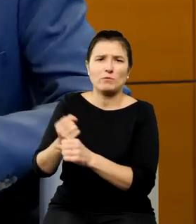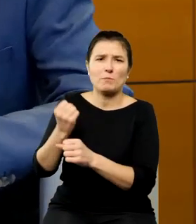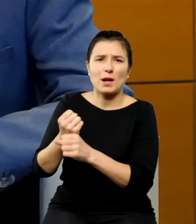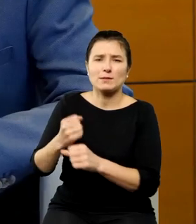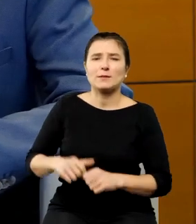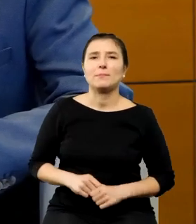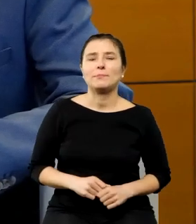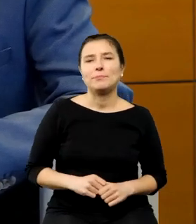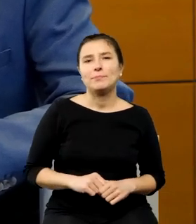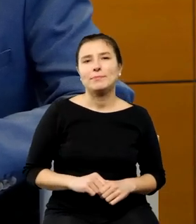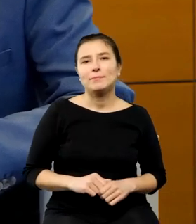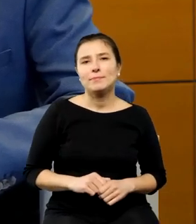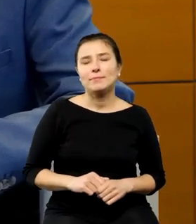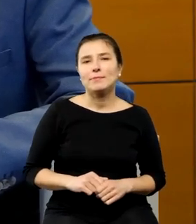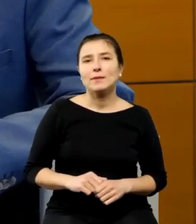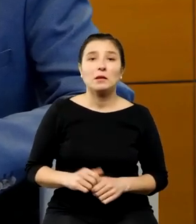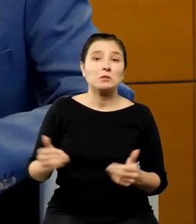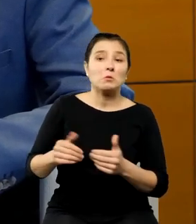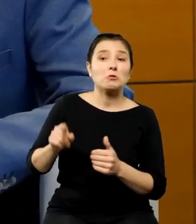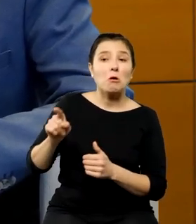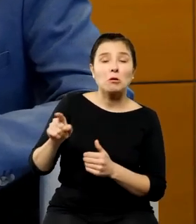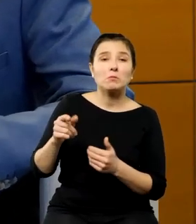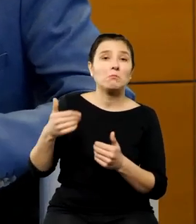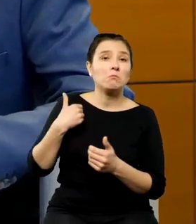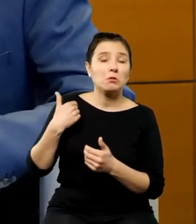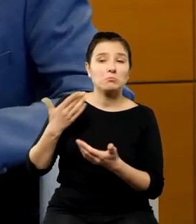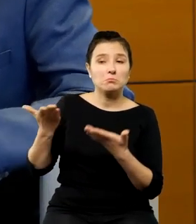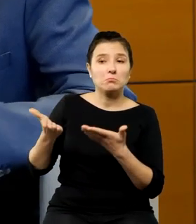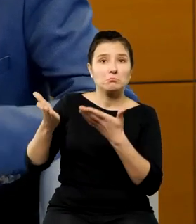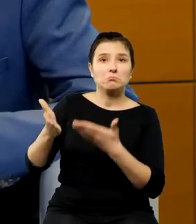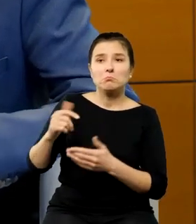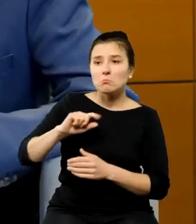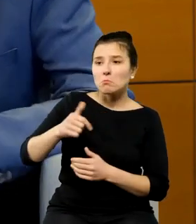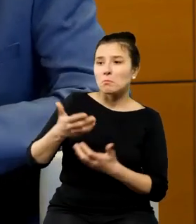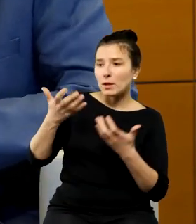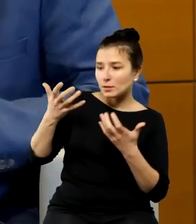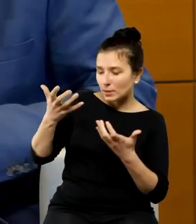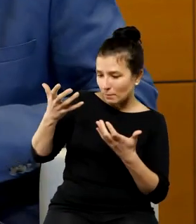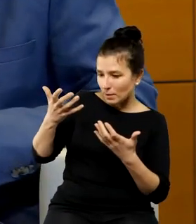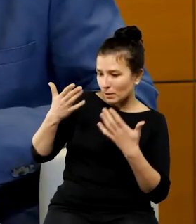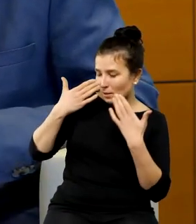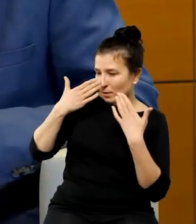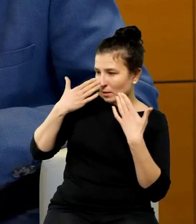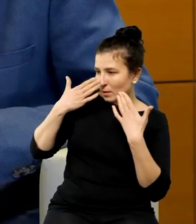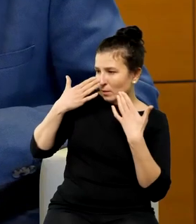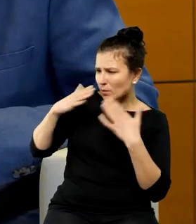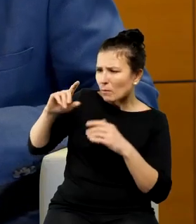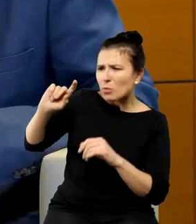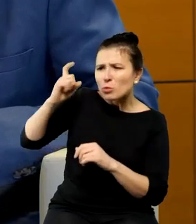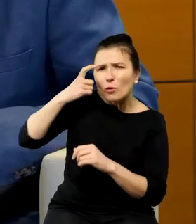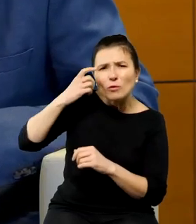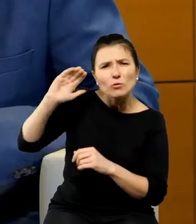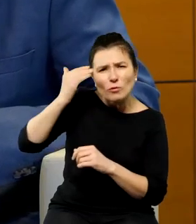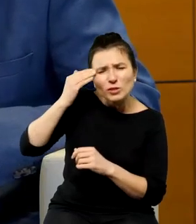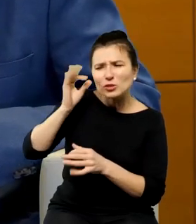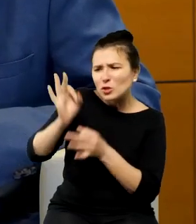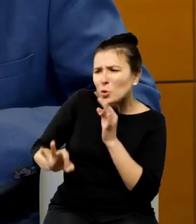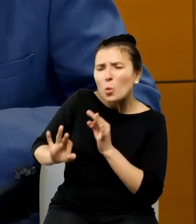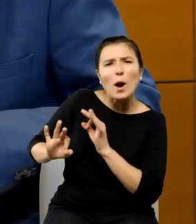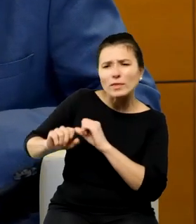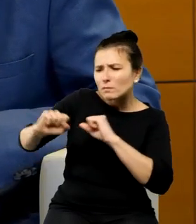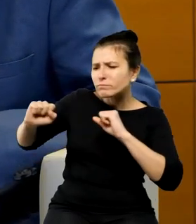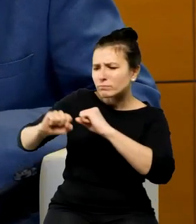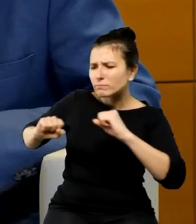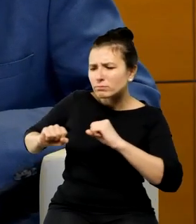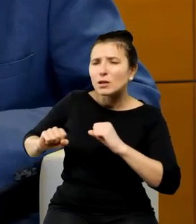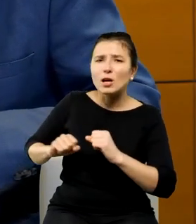czy był jakąś postacią którą chcielibyśmy odbudować z krwi i kości mimo ubogich źródeł to wszystko być może niewiele nam mówi o